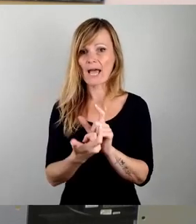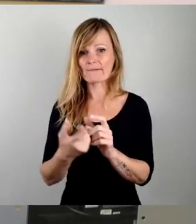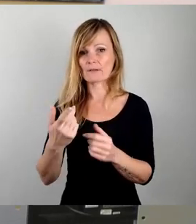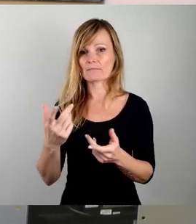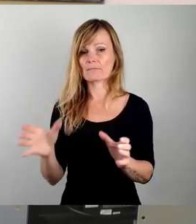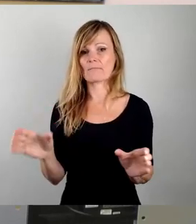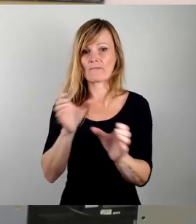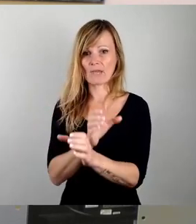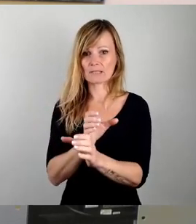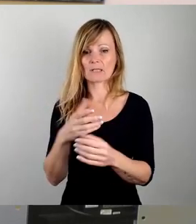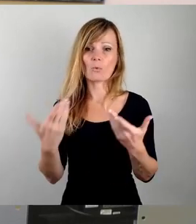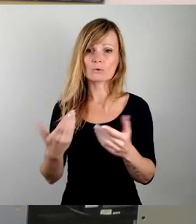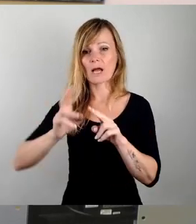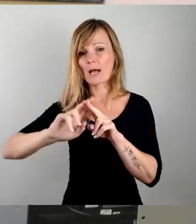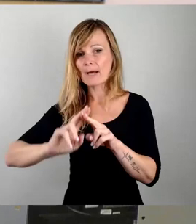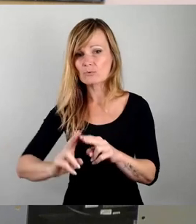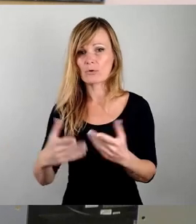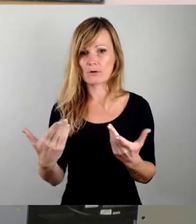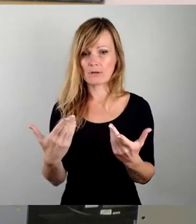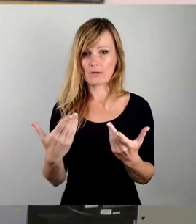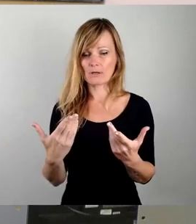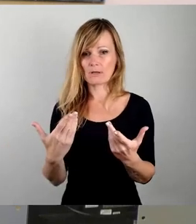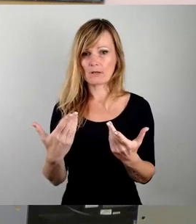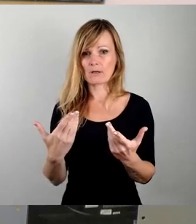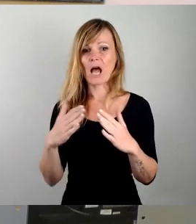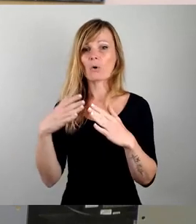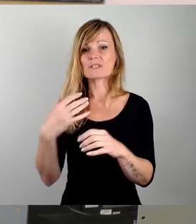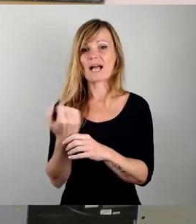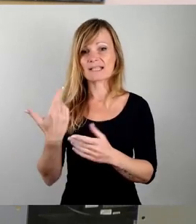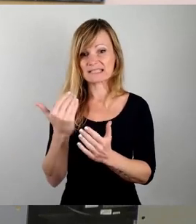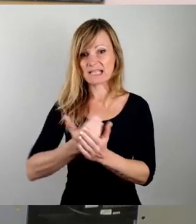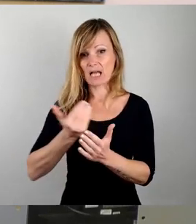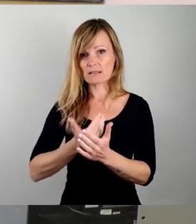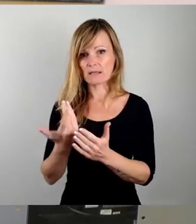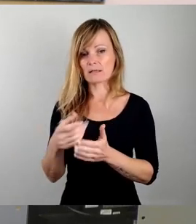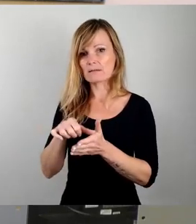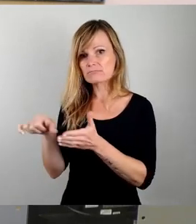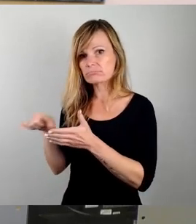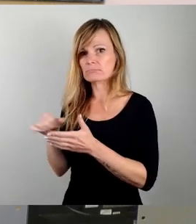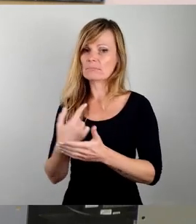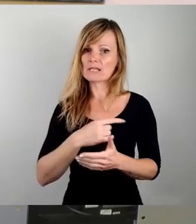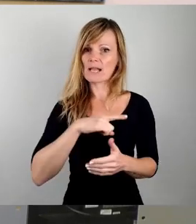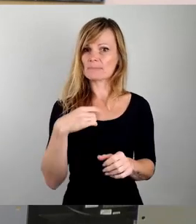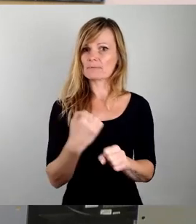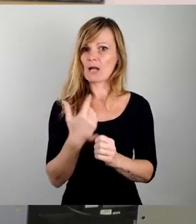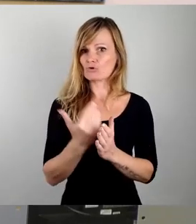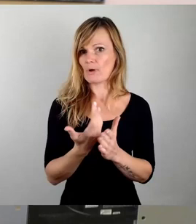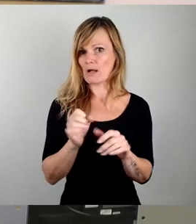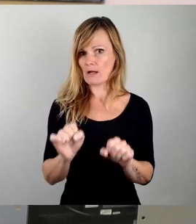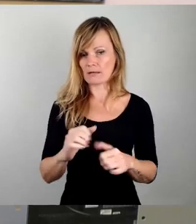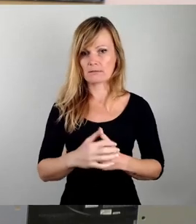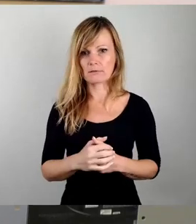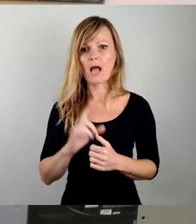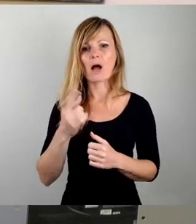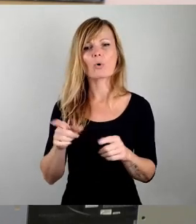so zum Großteil schon geschundene Haushaltskasse nicht weiter zu belasten. Sie sind aber auch ein Rückzugsort oder ein Ort der Ruhe.